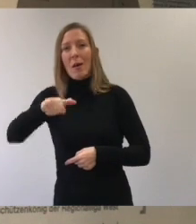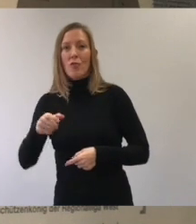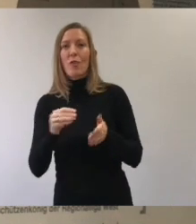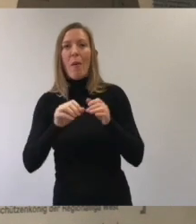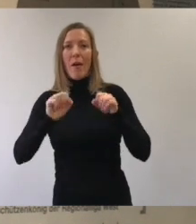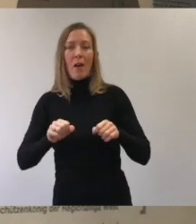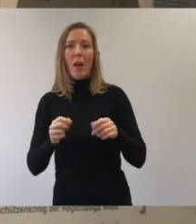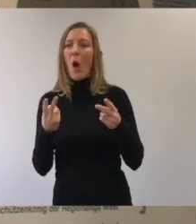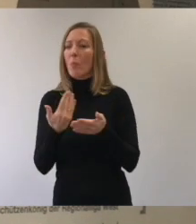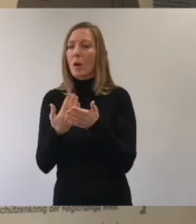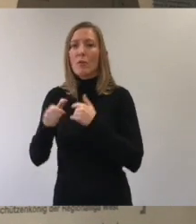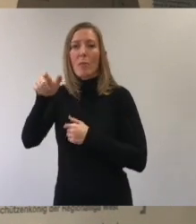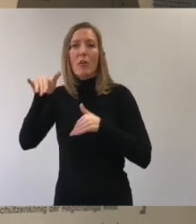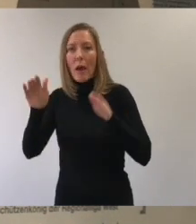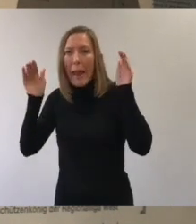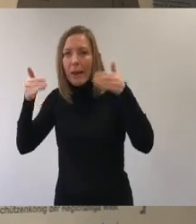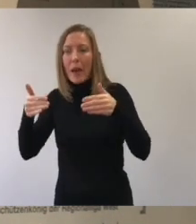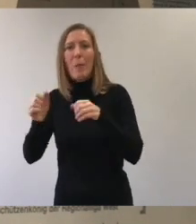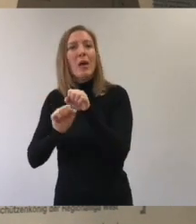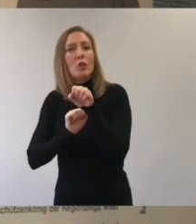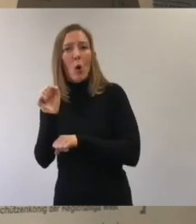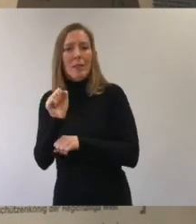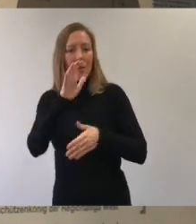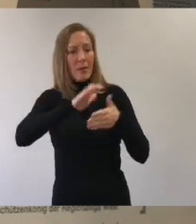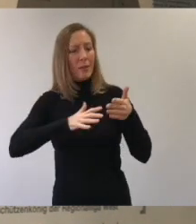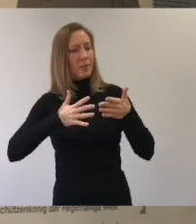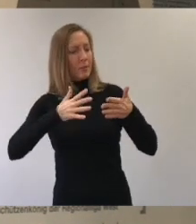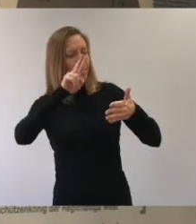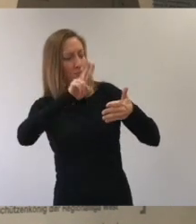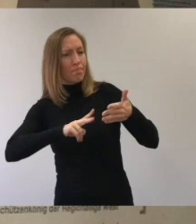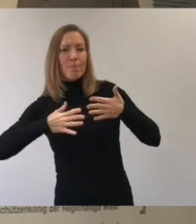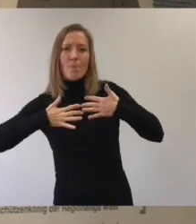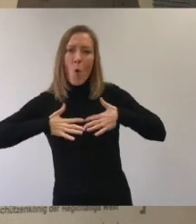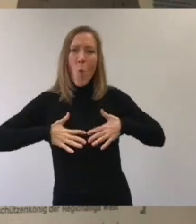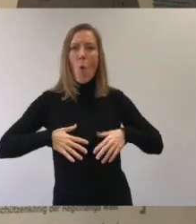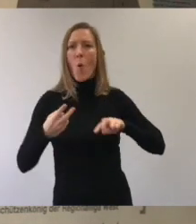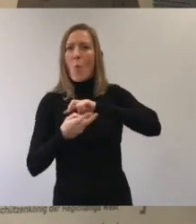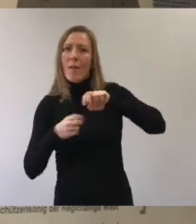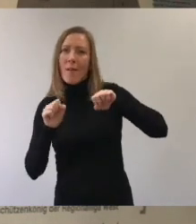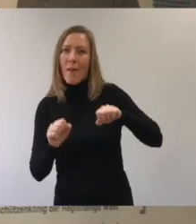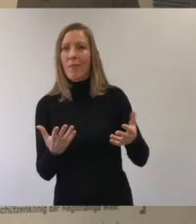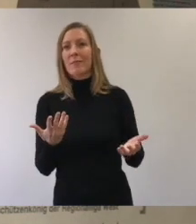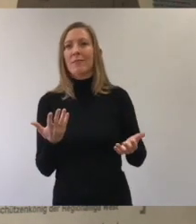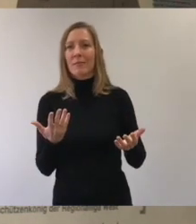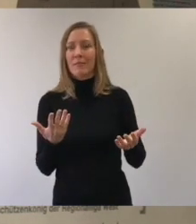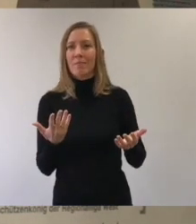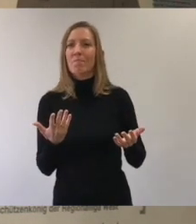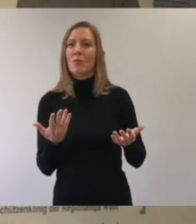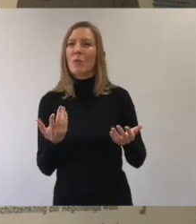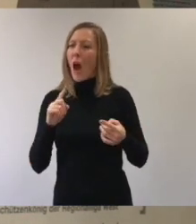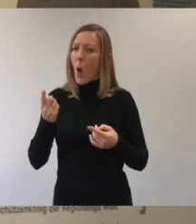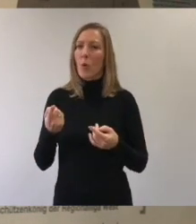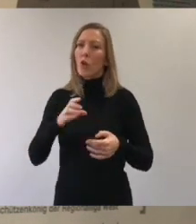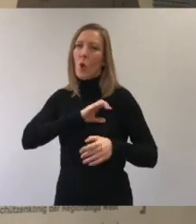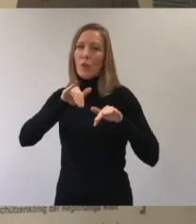können, ja, vielleicht auch Menschen, die irgendwo ein Handicap haben und trotzdem, ja, Texte genießen können und damit umgehen